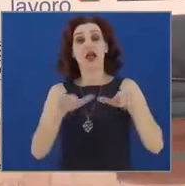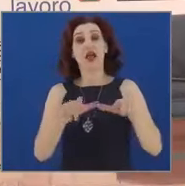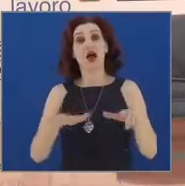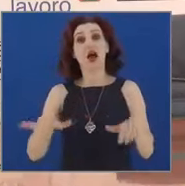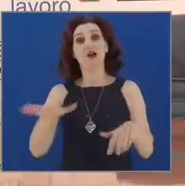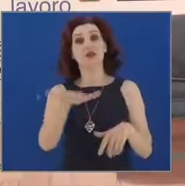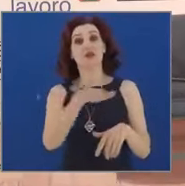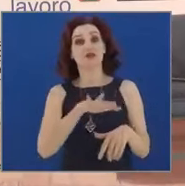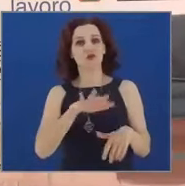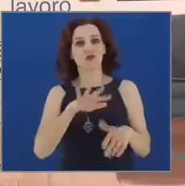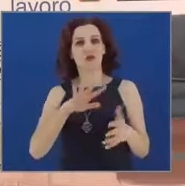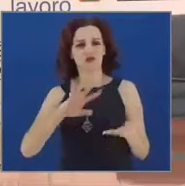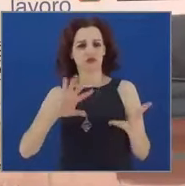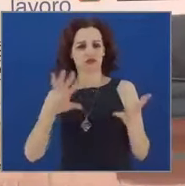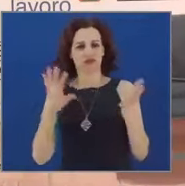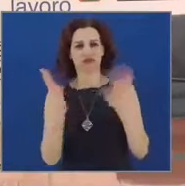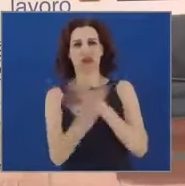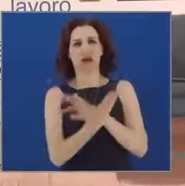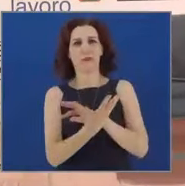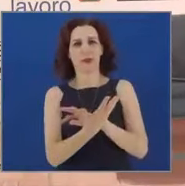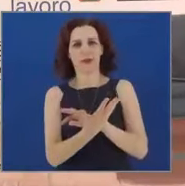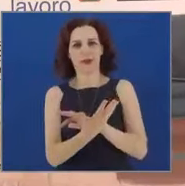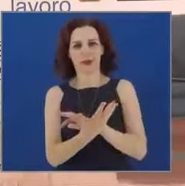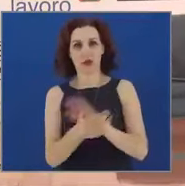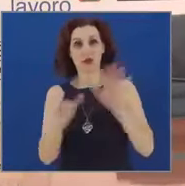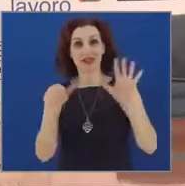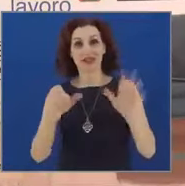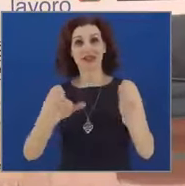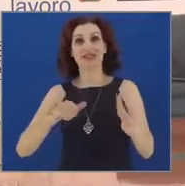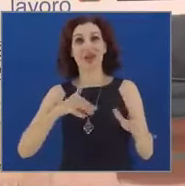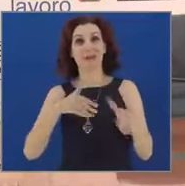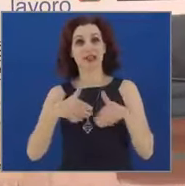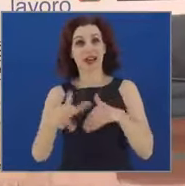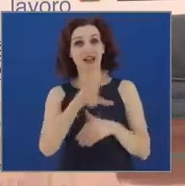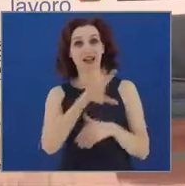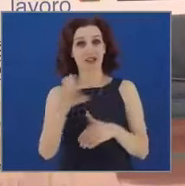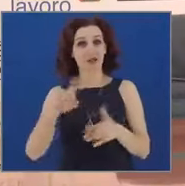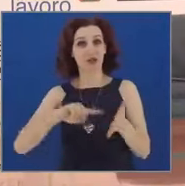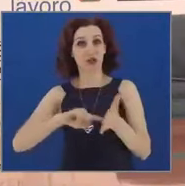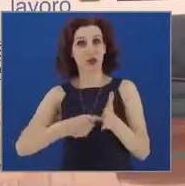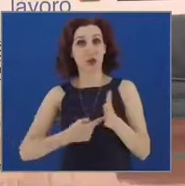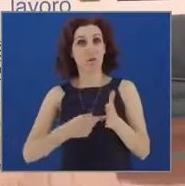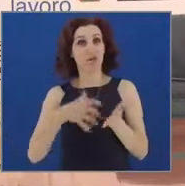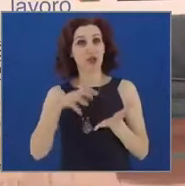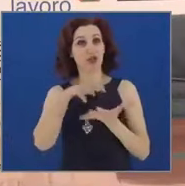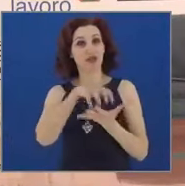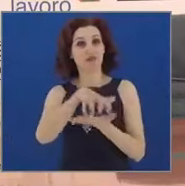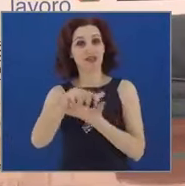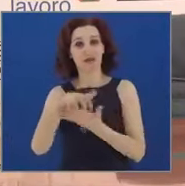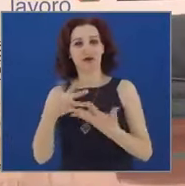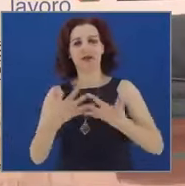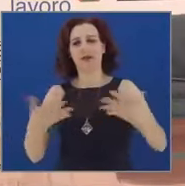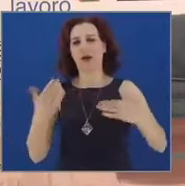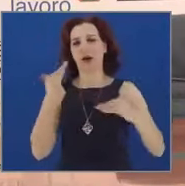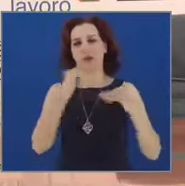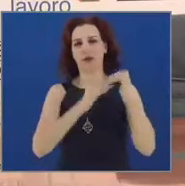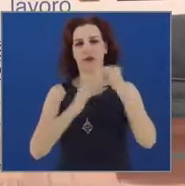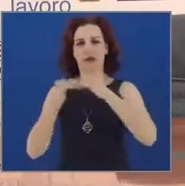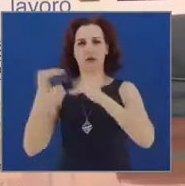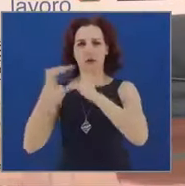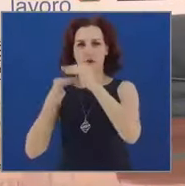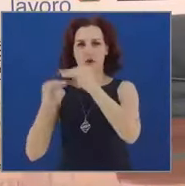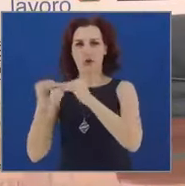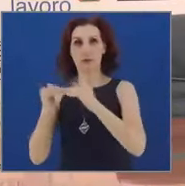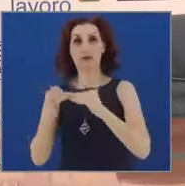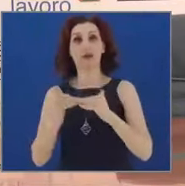6 miliardi e 300 milioni di investimenti per grandi opere e il senso di questo nuovo